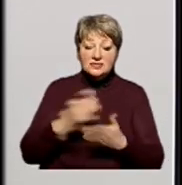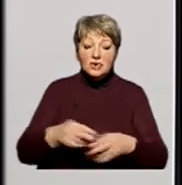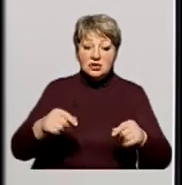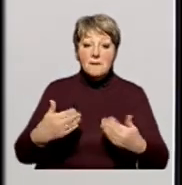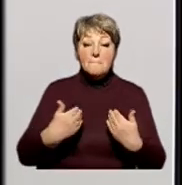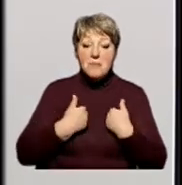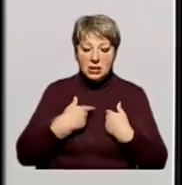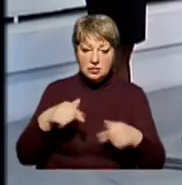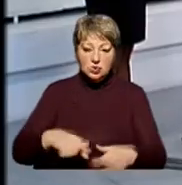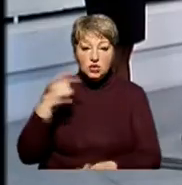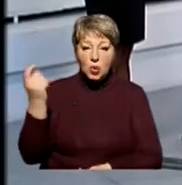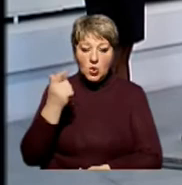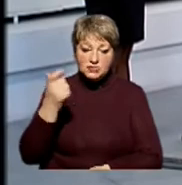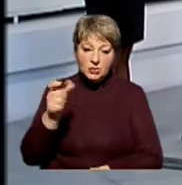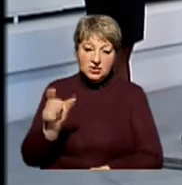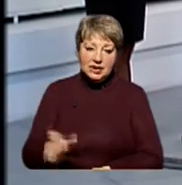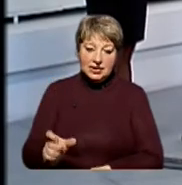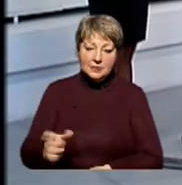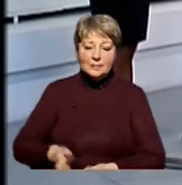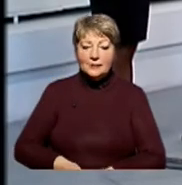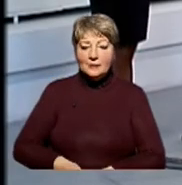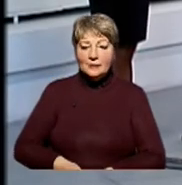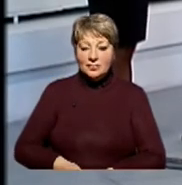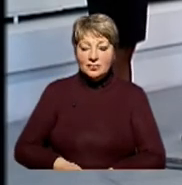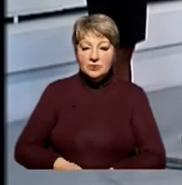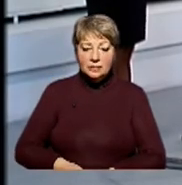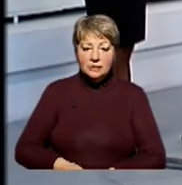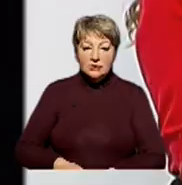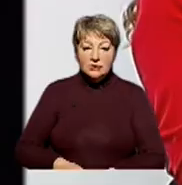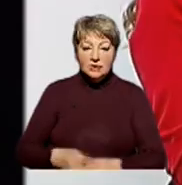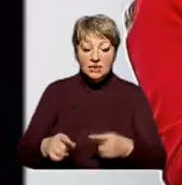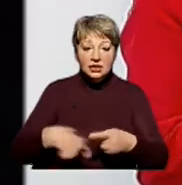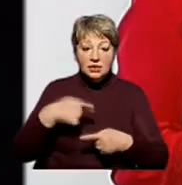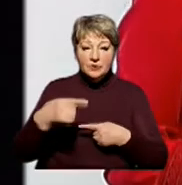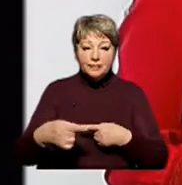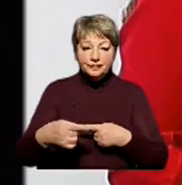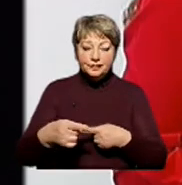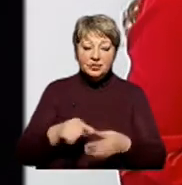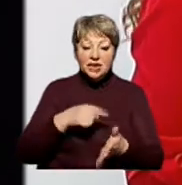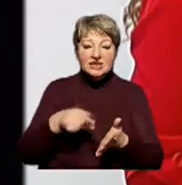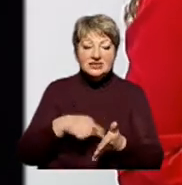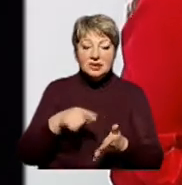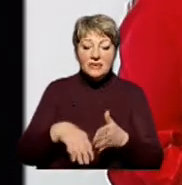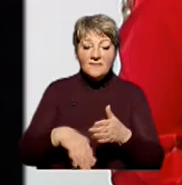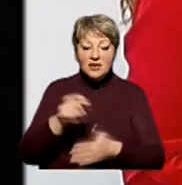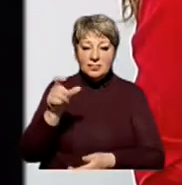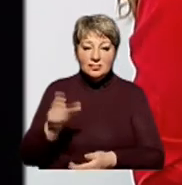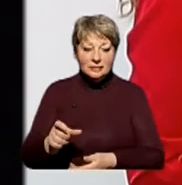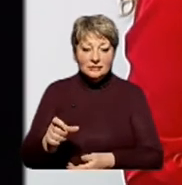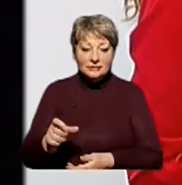бо ми тут господарі. Так, ви вклалися в ваш час. І наступна рубрика – це запитання від виборців.